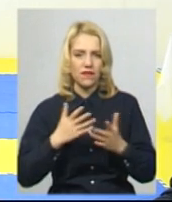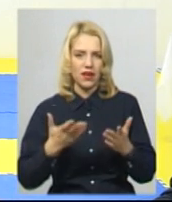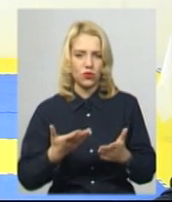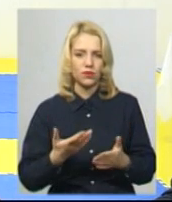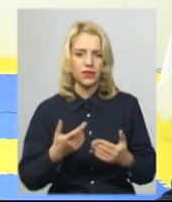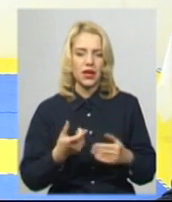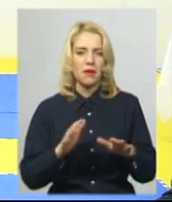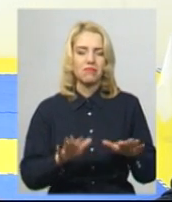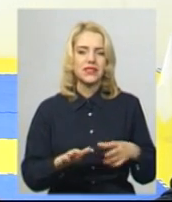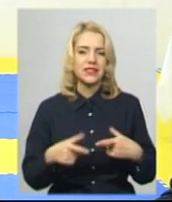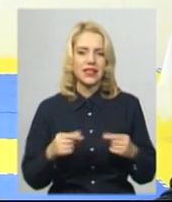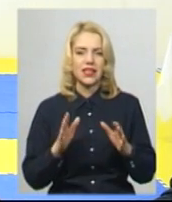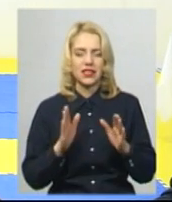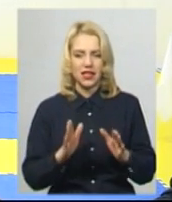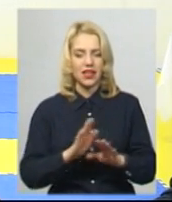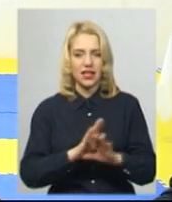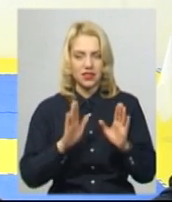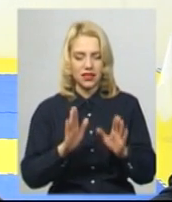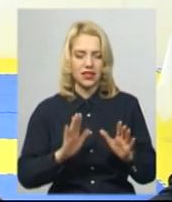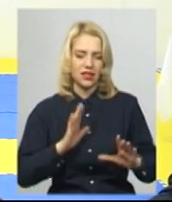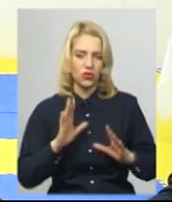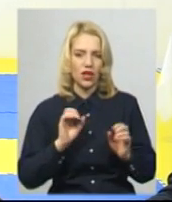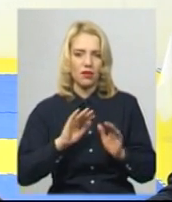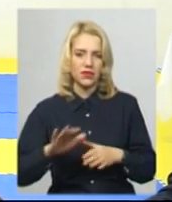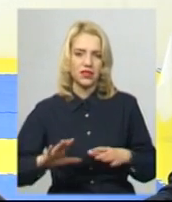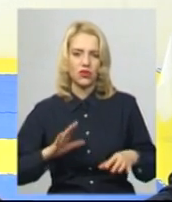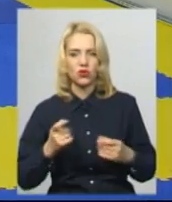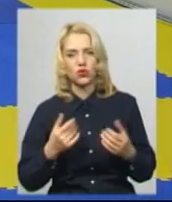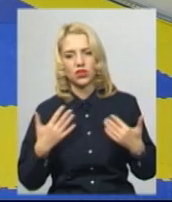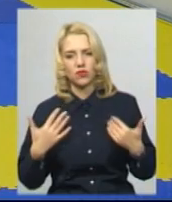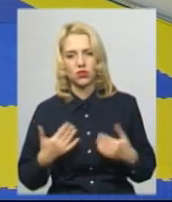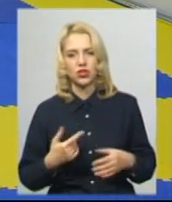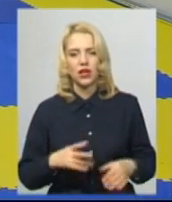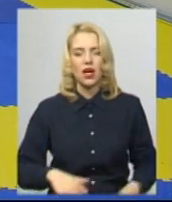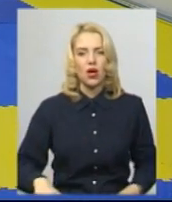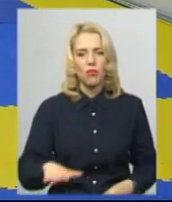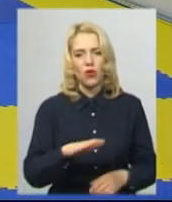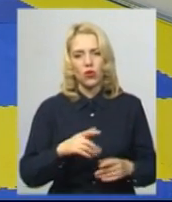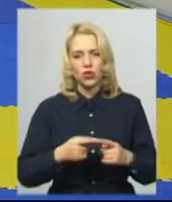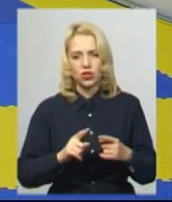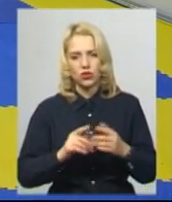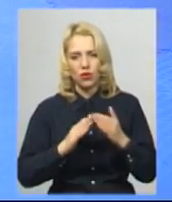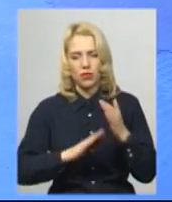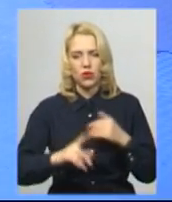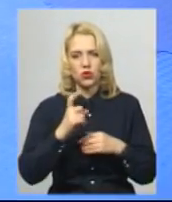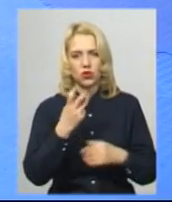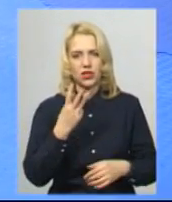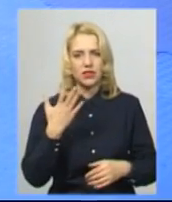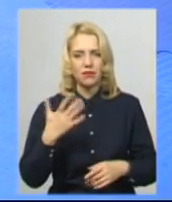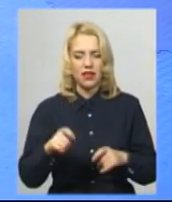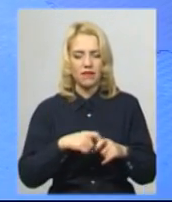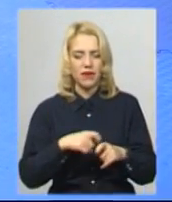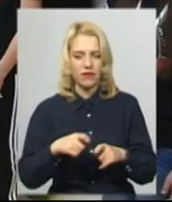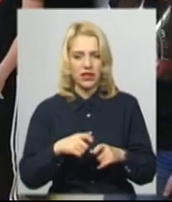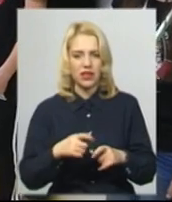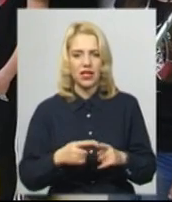місця, де можна не тільки тренуватися, і після тренування навіть трошки відпочити. Площа приміщення – 135 квадратних метрів, розділена на